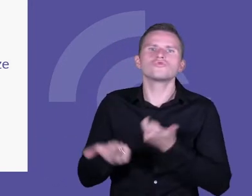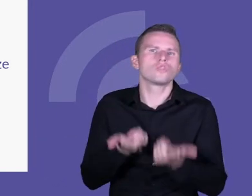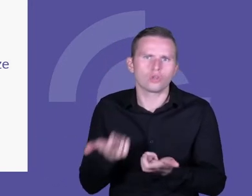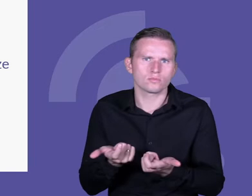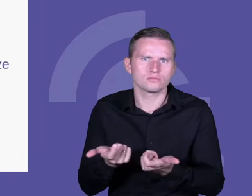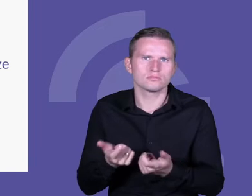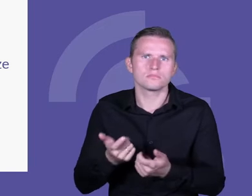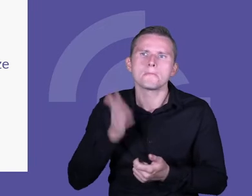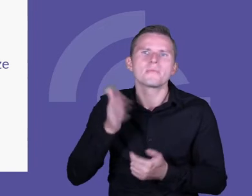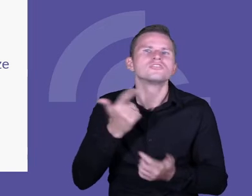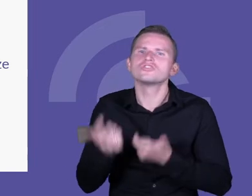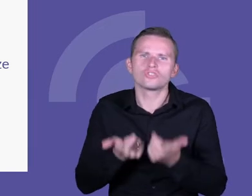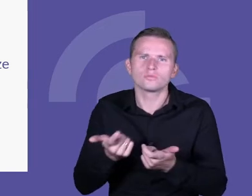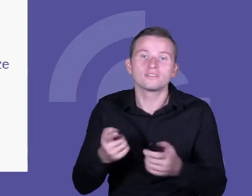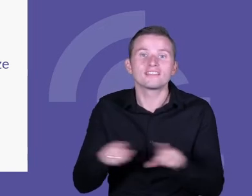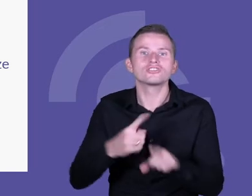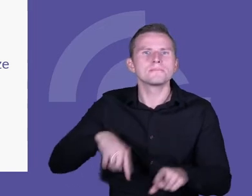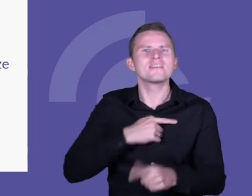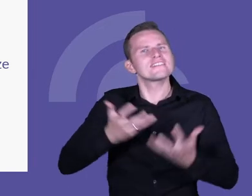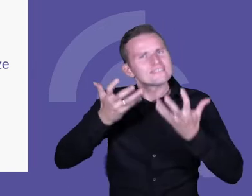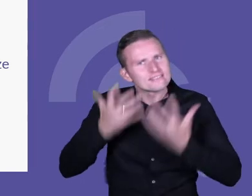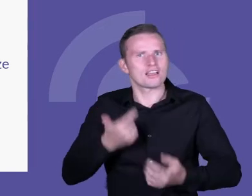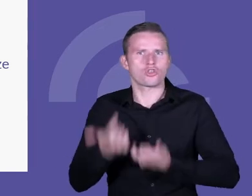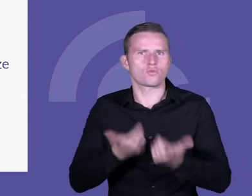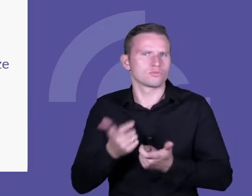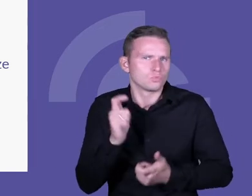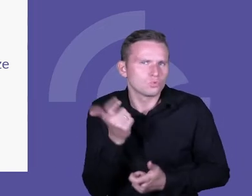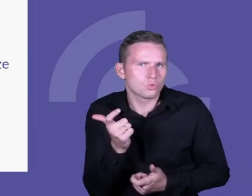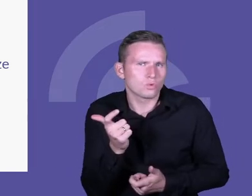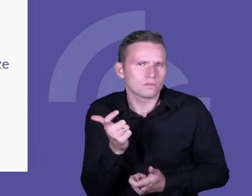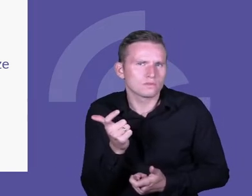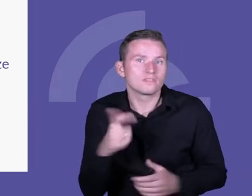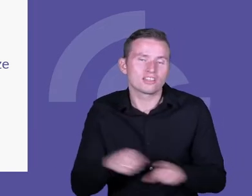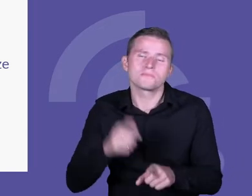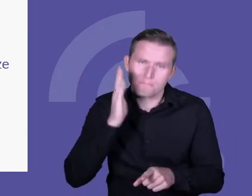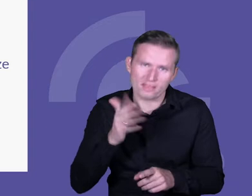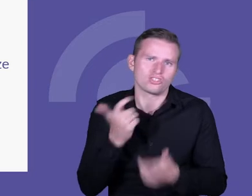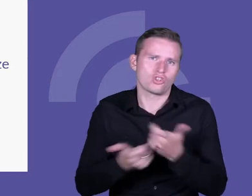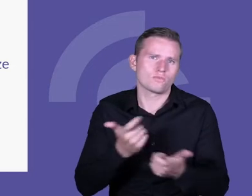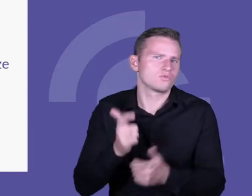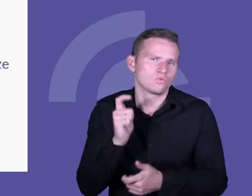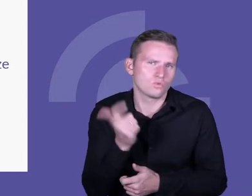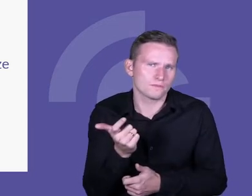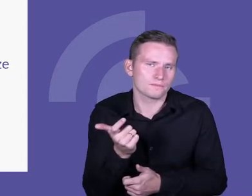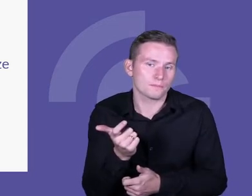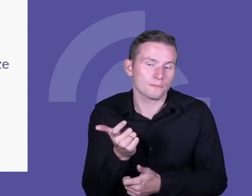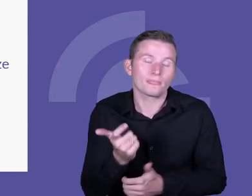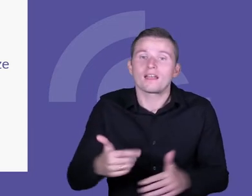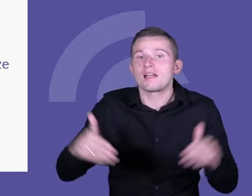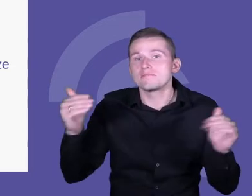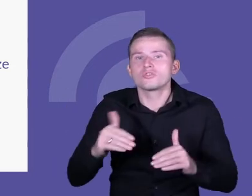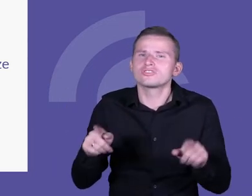robić, co chcemy robić dalej i będziemy robić, ale może jest pewna liczba różnorodnych